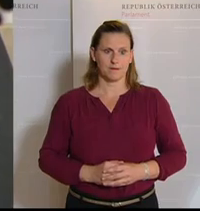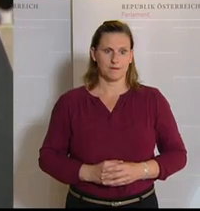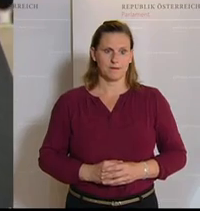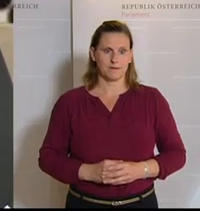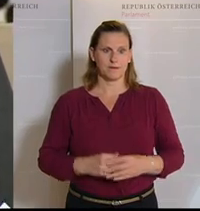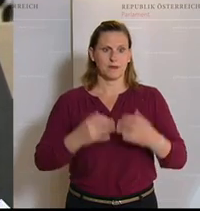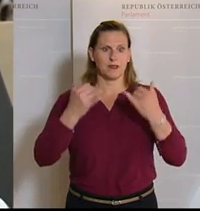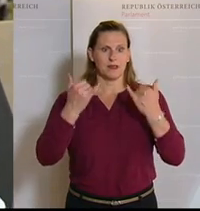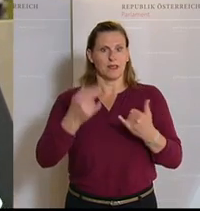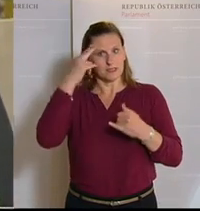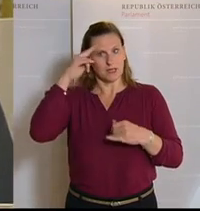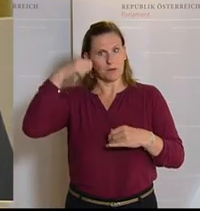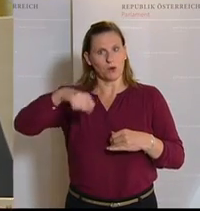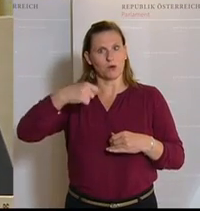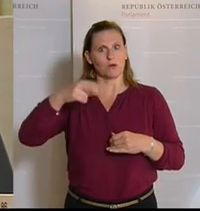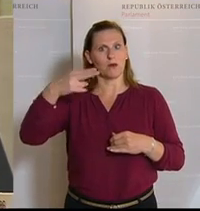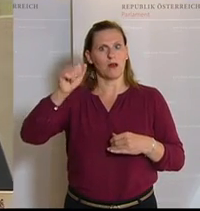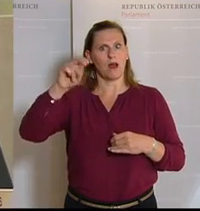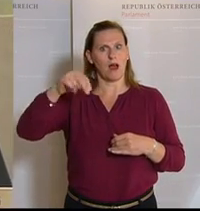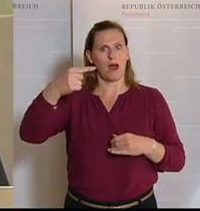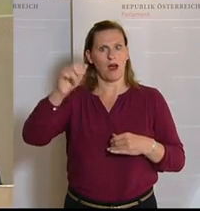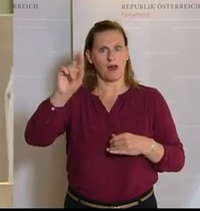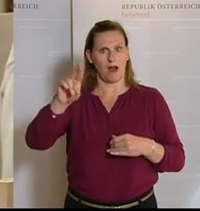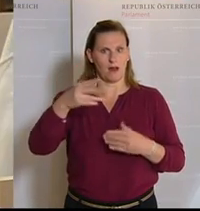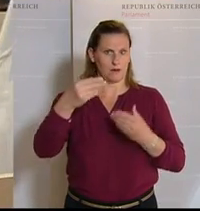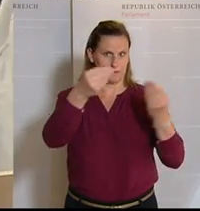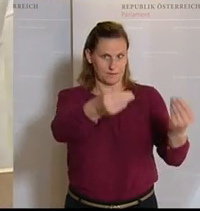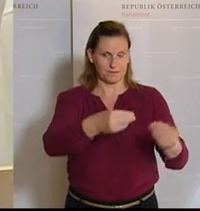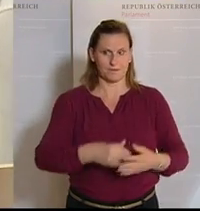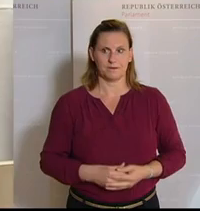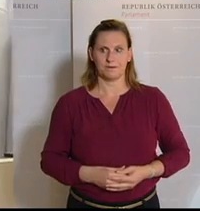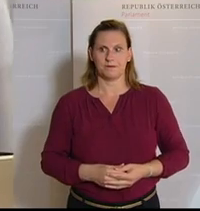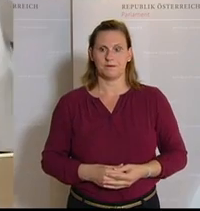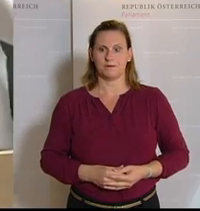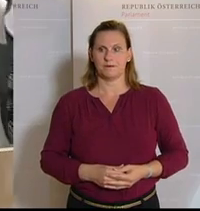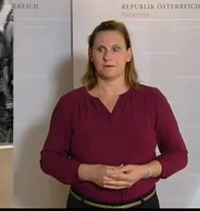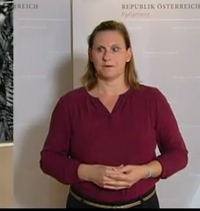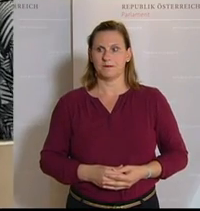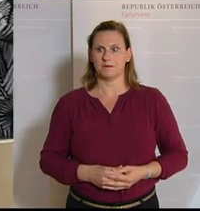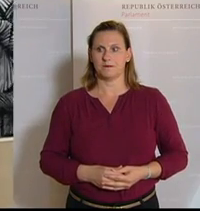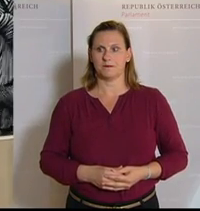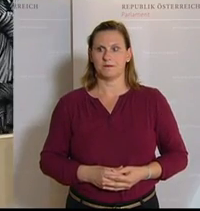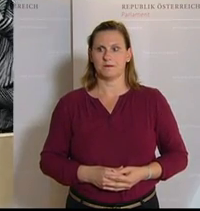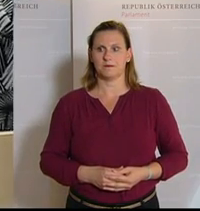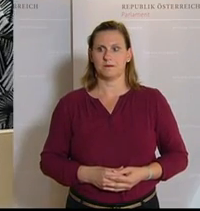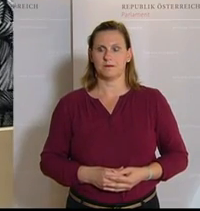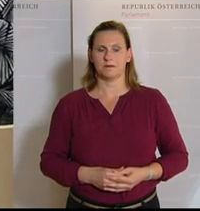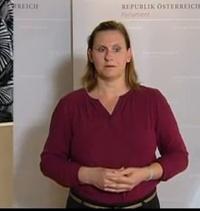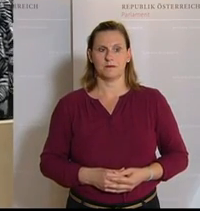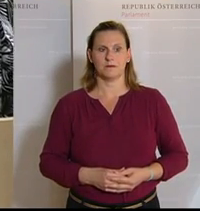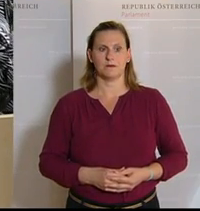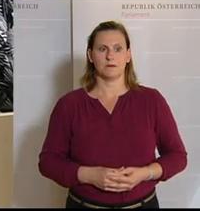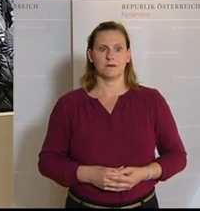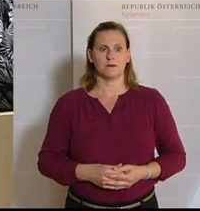Nun, Abgeordneter Andreas Hanger, haben Sie das Wort, bitte. Andreas Hanger, ÖVP-Abgeordneter aus Ipsitz in